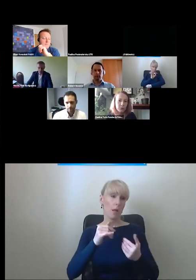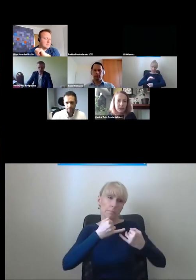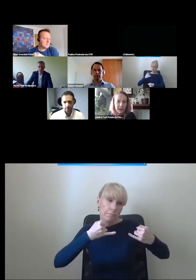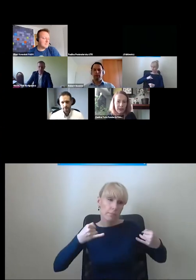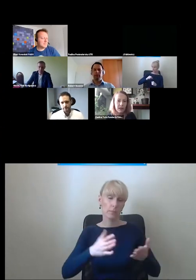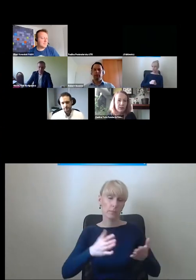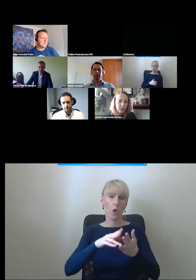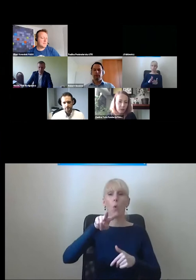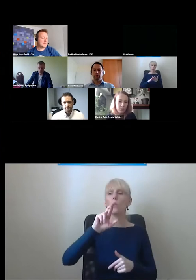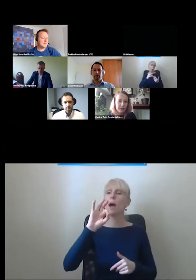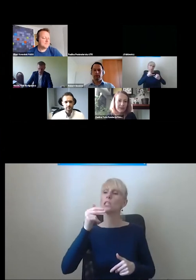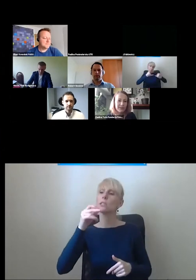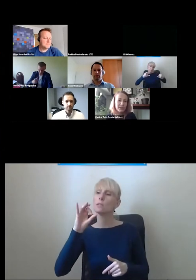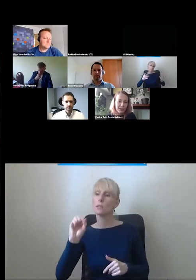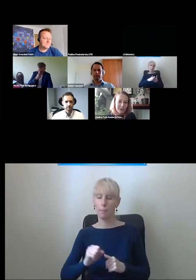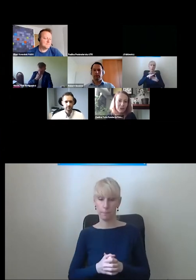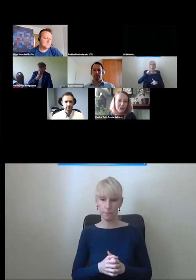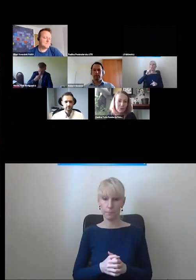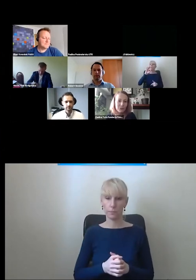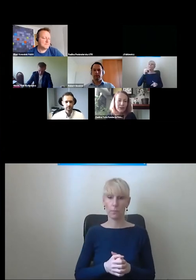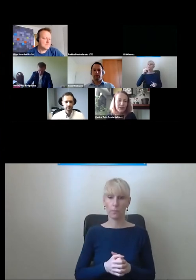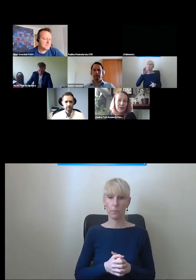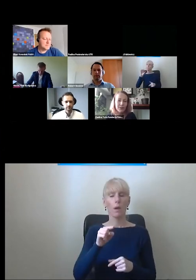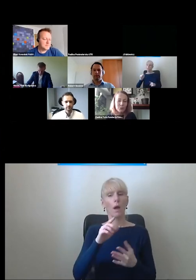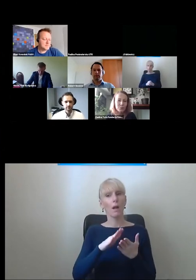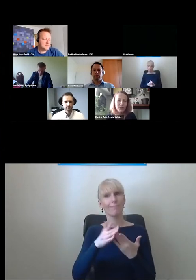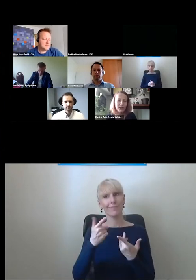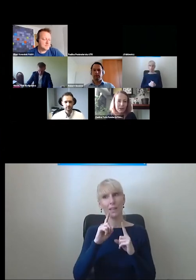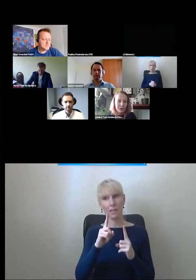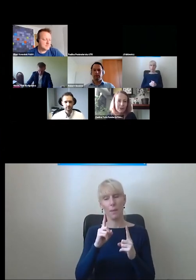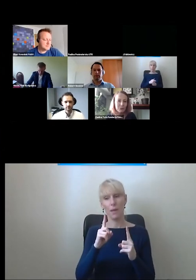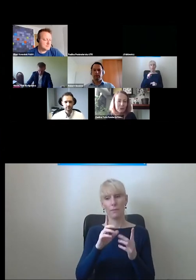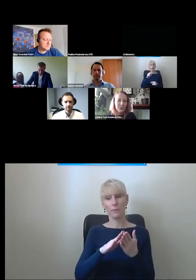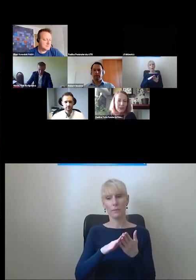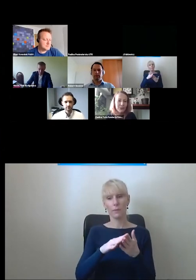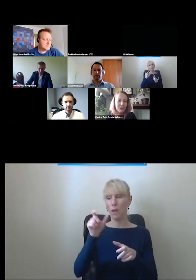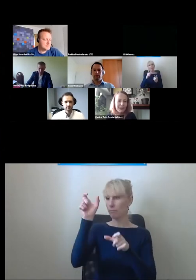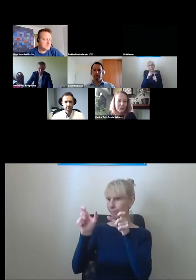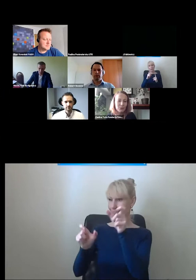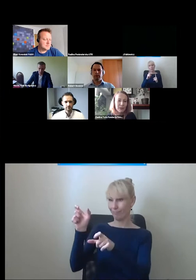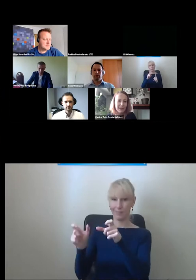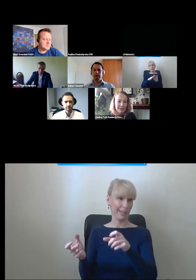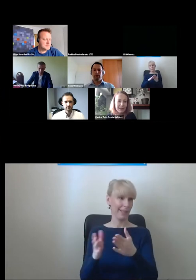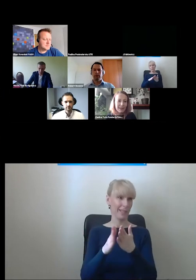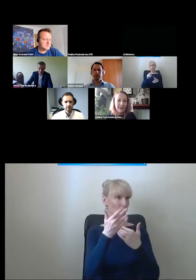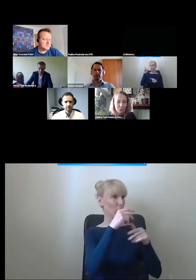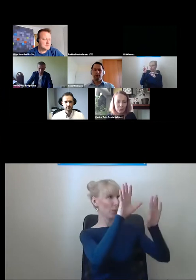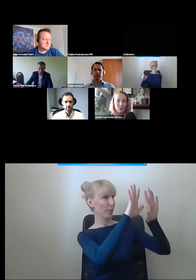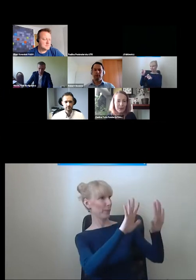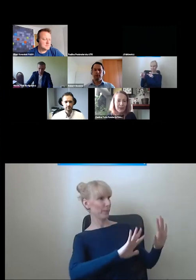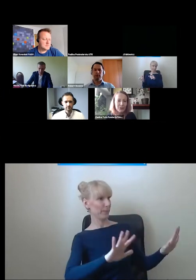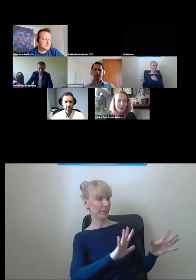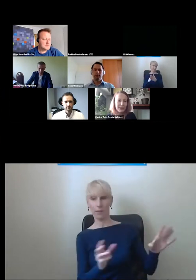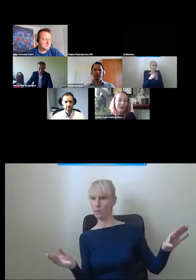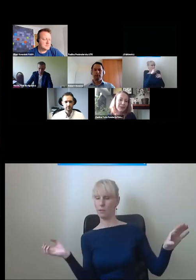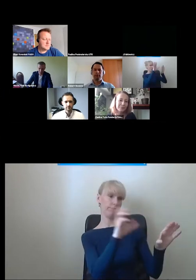architekta, projektanta, urbanisty. Natomiast najczęściej ludzi dosypuje się na koniec, ludzi się wkleja trochę jak na wizualizacjach, już po